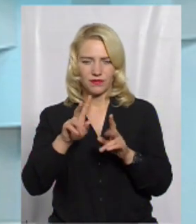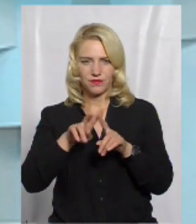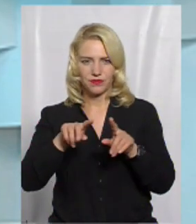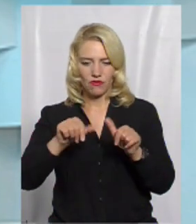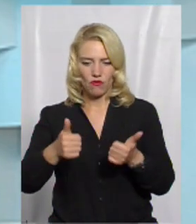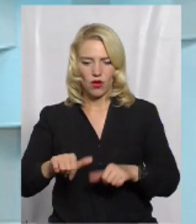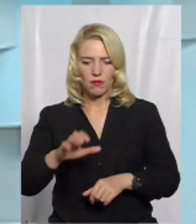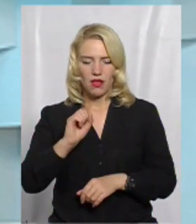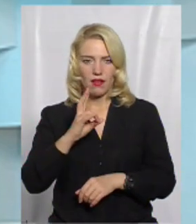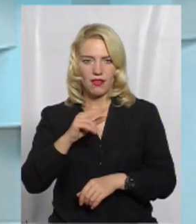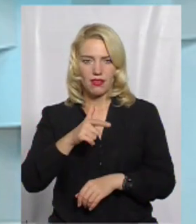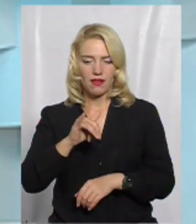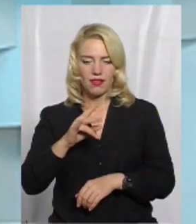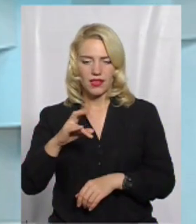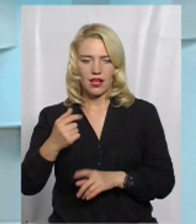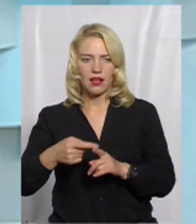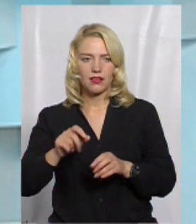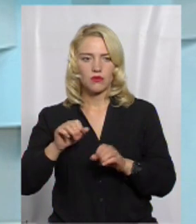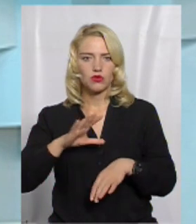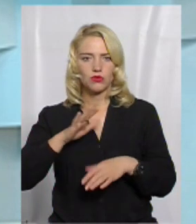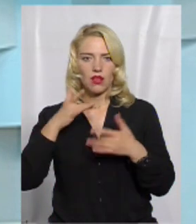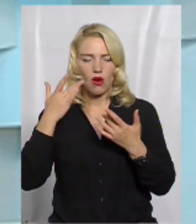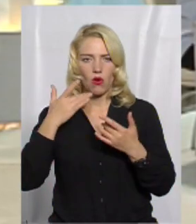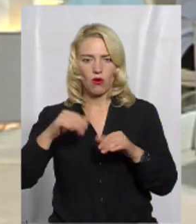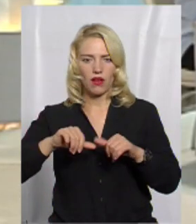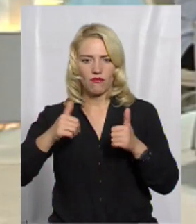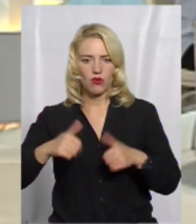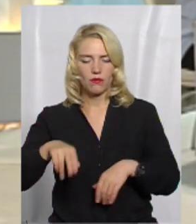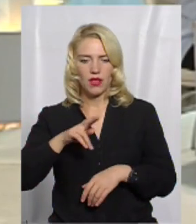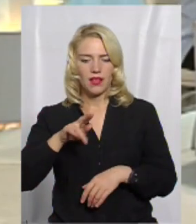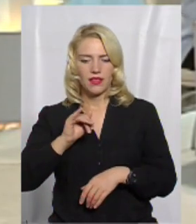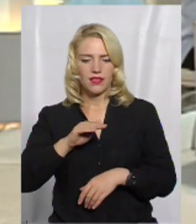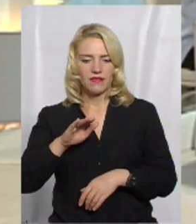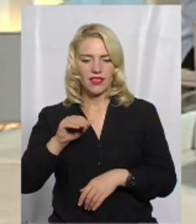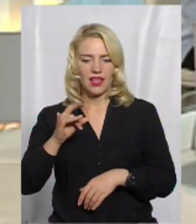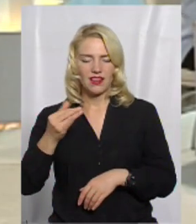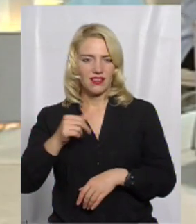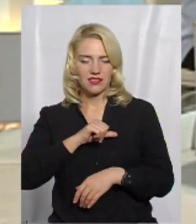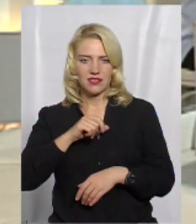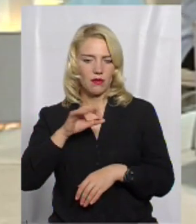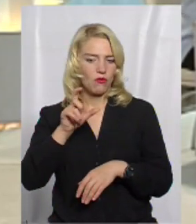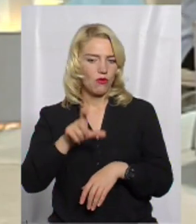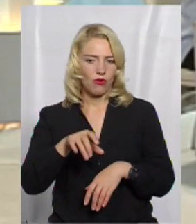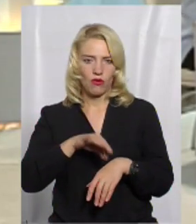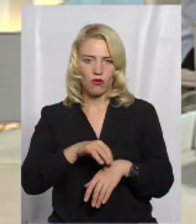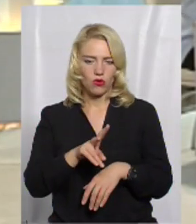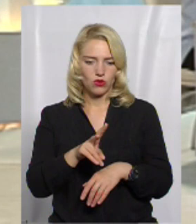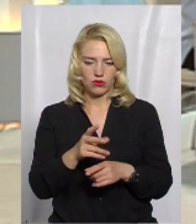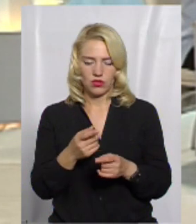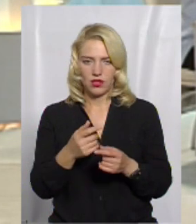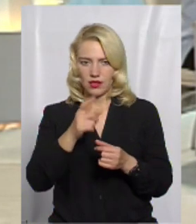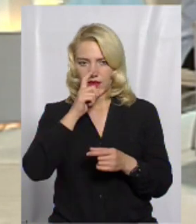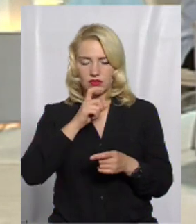ангіни, а це може бути легка форма дифтерії. Тому сам хворий зрозуміти, чи це дифтерія, чи це ангіна,